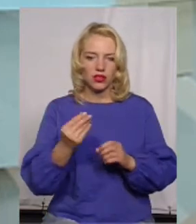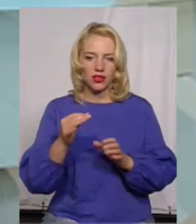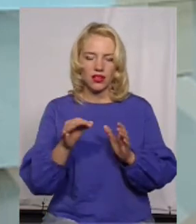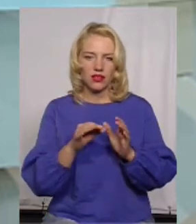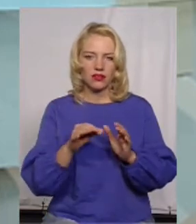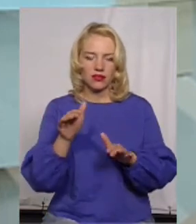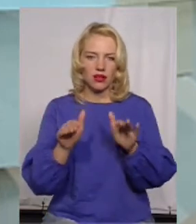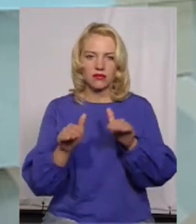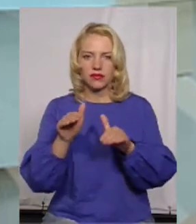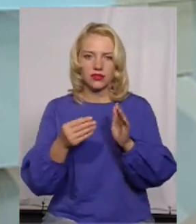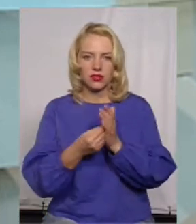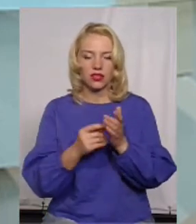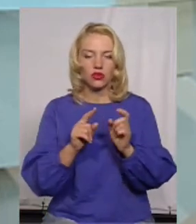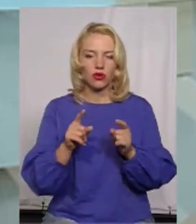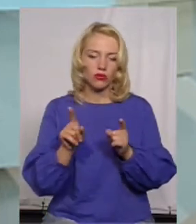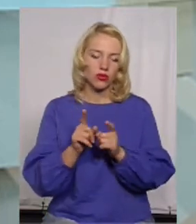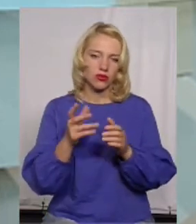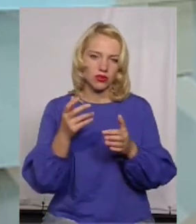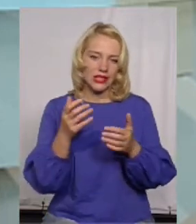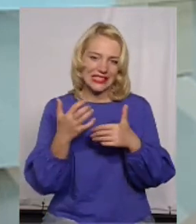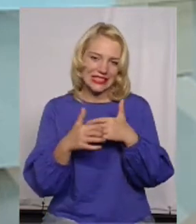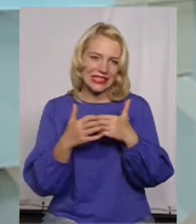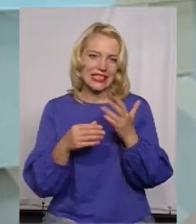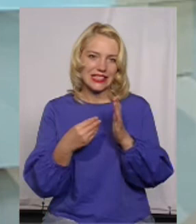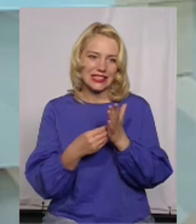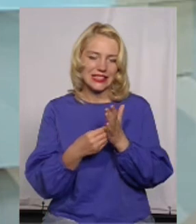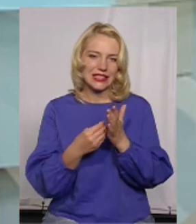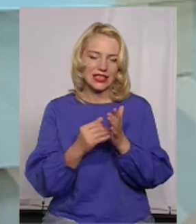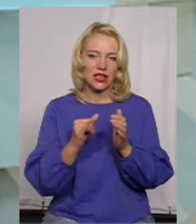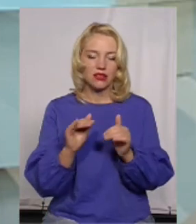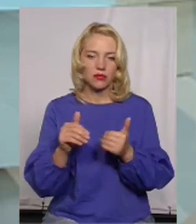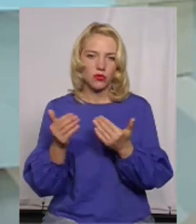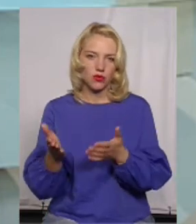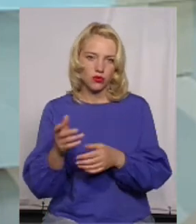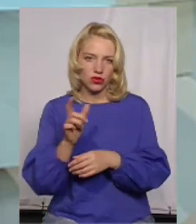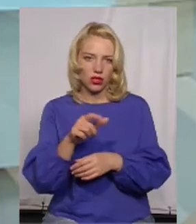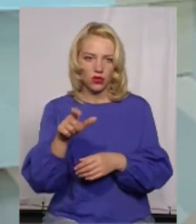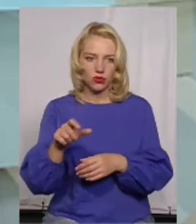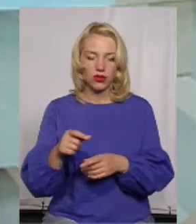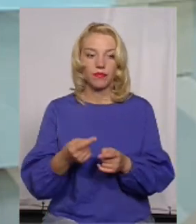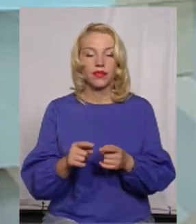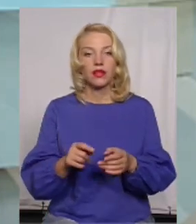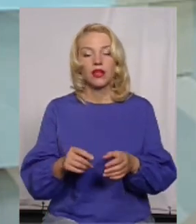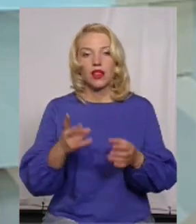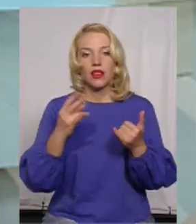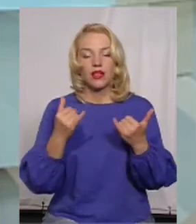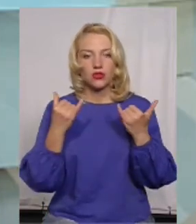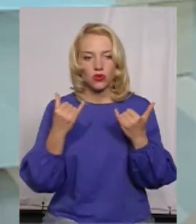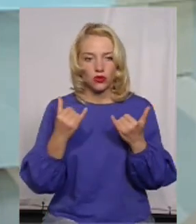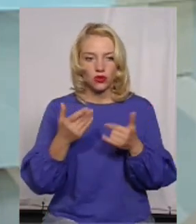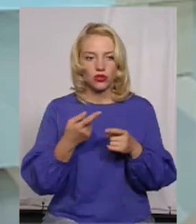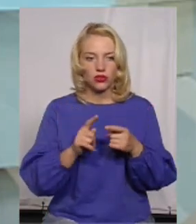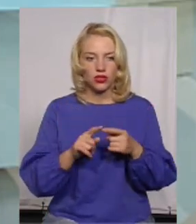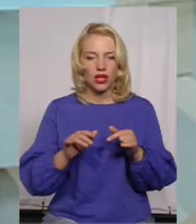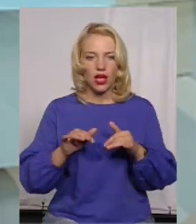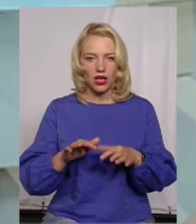виходячи з цього, формується якась середня ціна, як би далі пропонується споживачам. Значить, в принципі, на сьогодні даною акцією